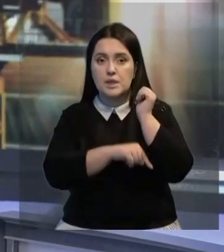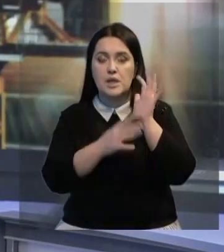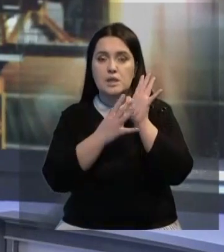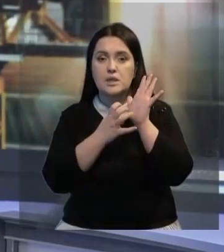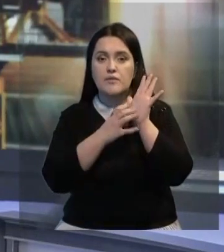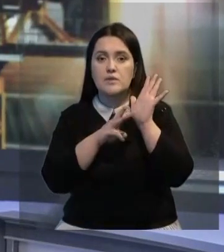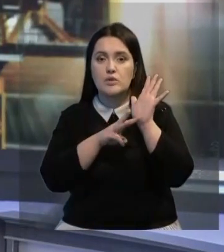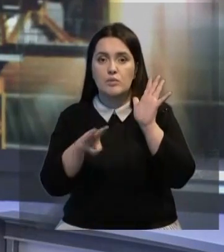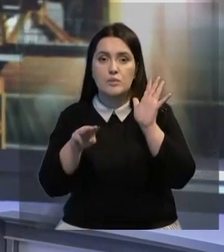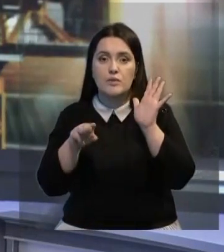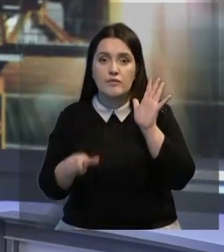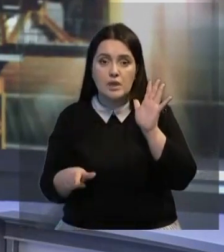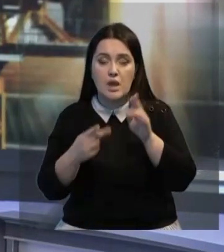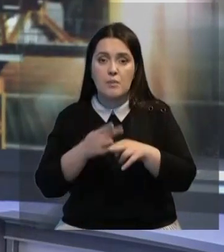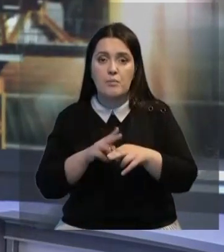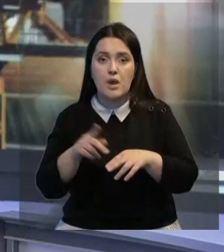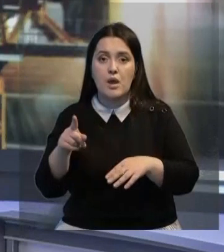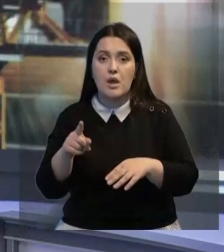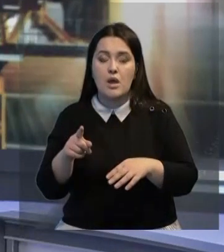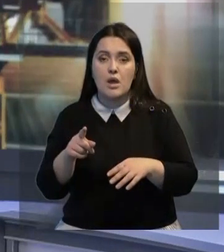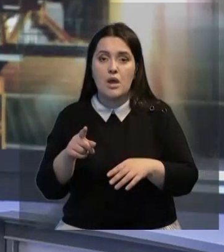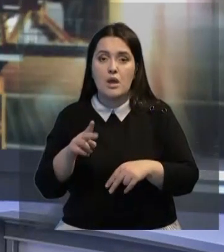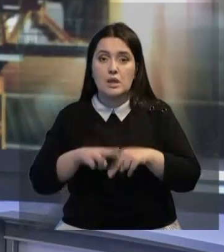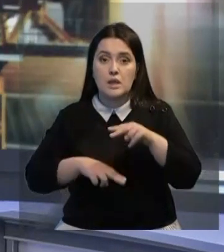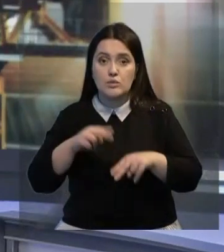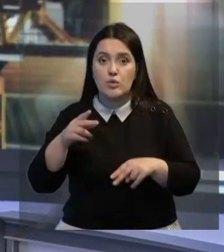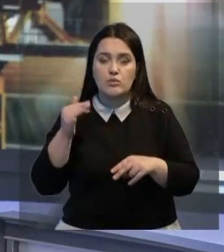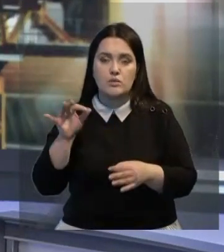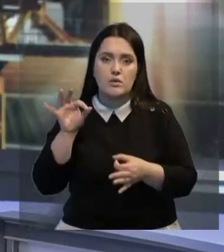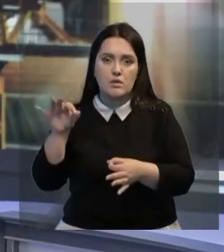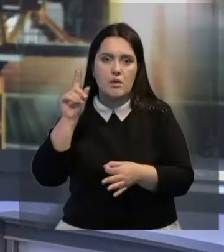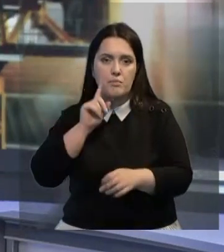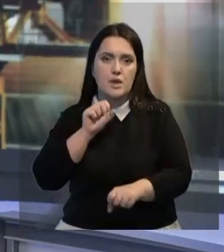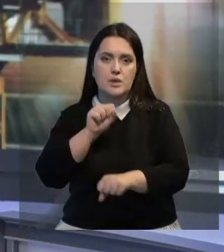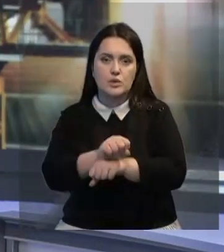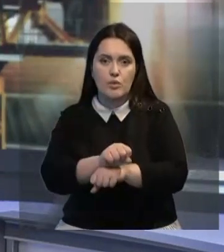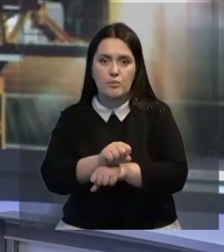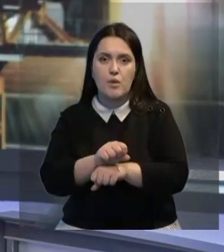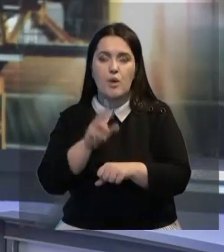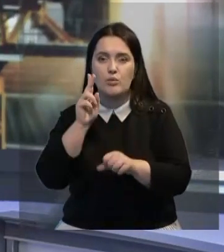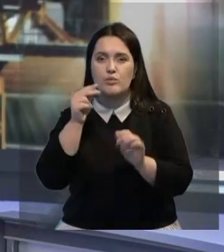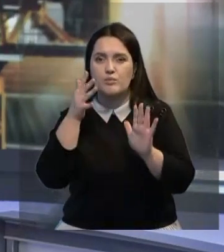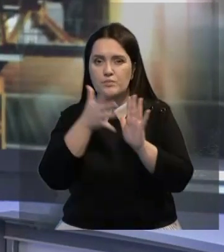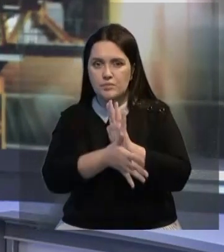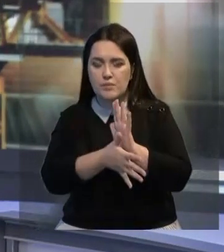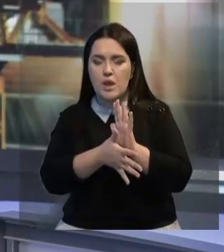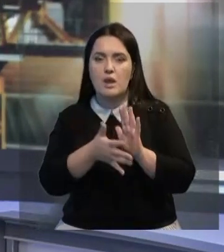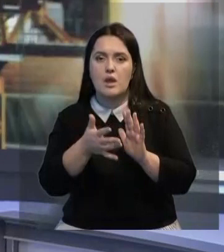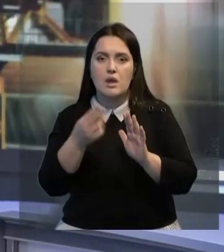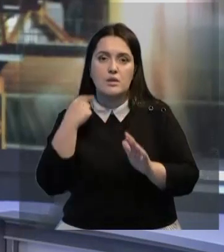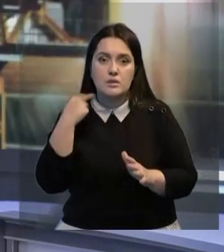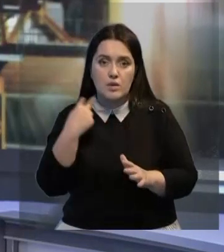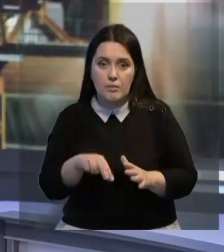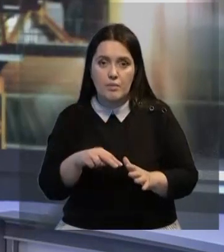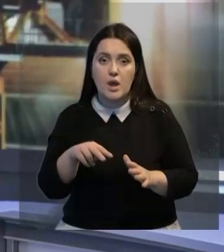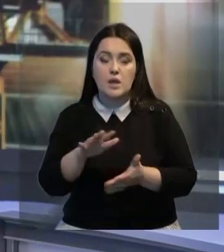похитили свыше 900 миллионов тенге. В итоге практически достроенное здание законсервировали, а чиновники были осуждены